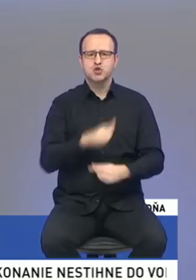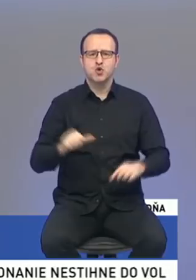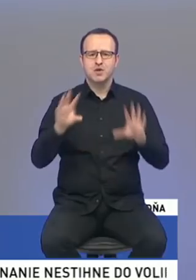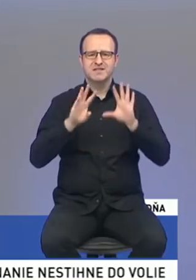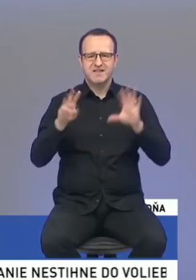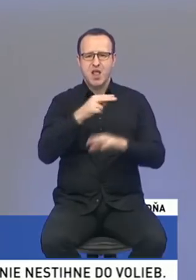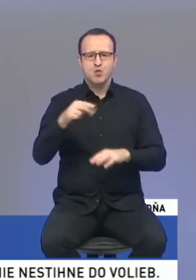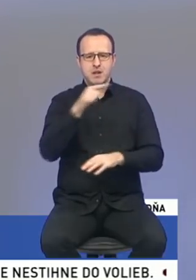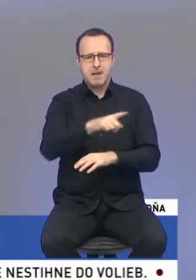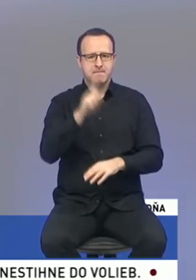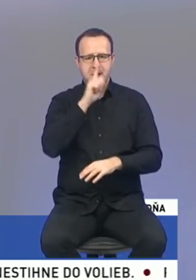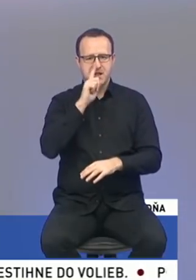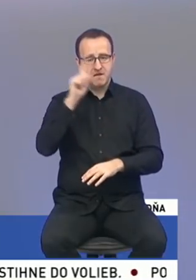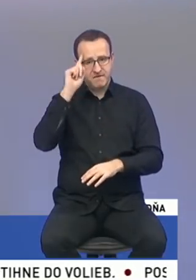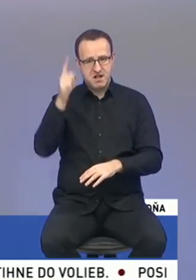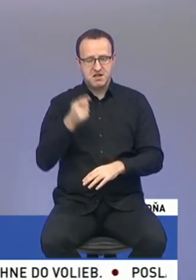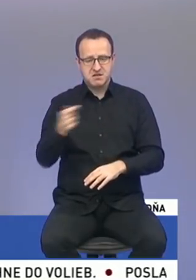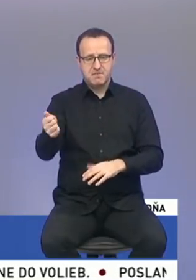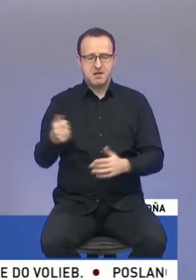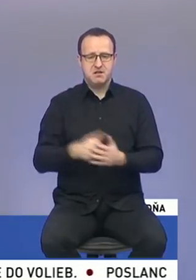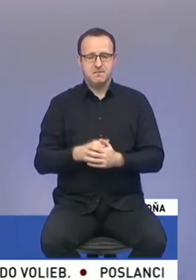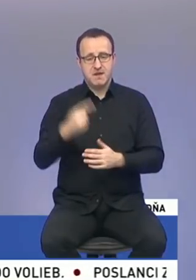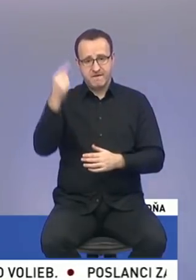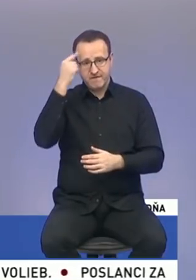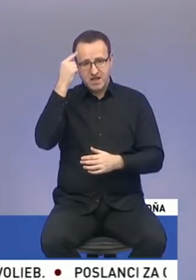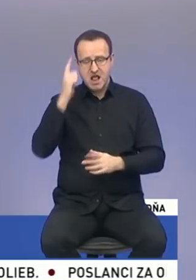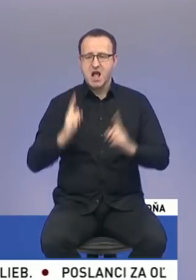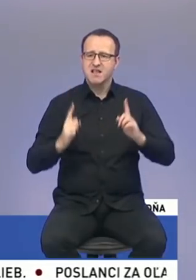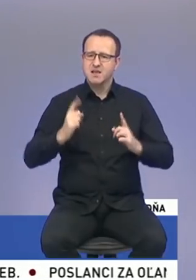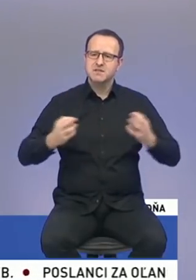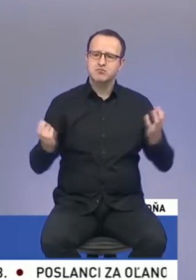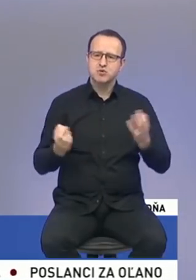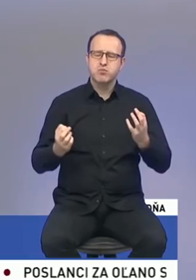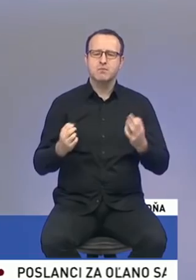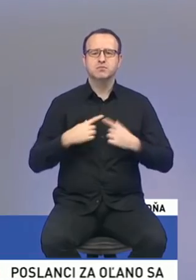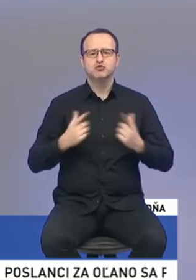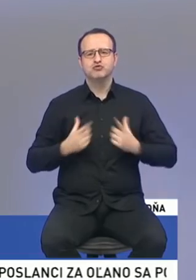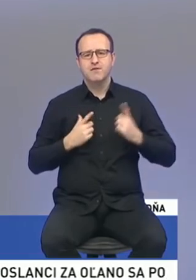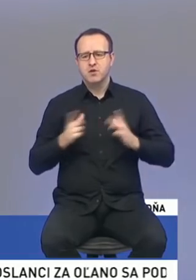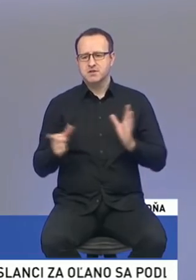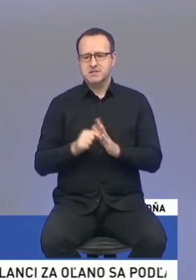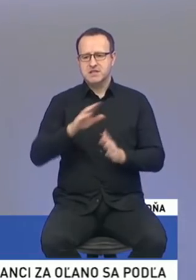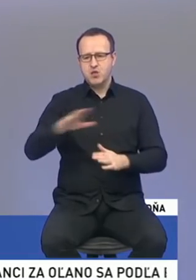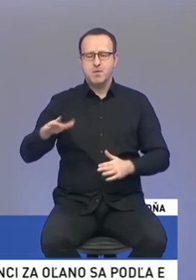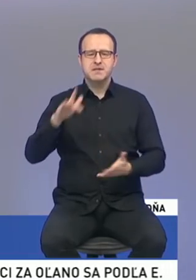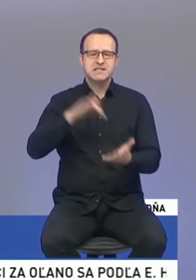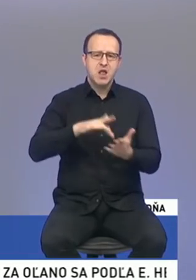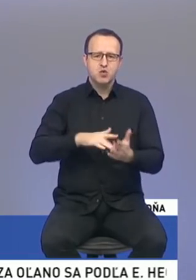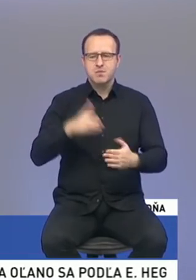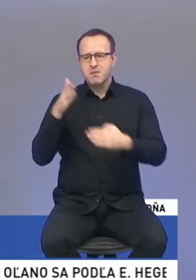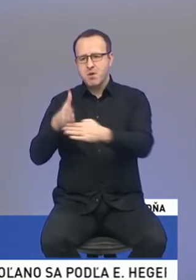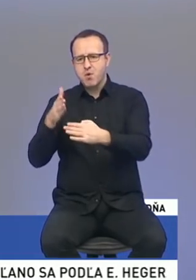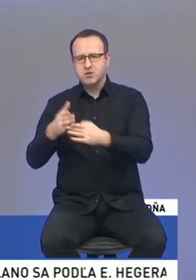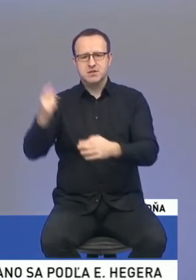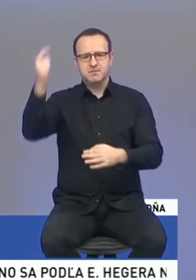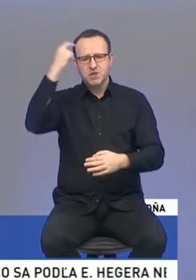dokázala ufinancovať a vedela by si nejakým spôsobom zariadiť ten život s dieťaťom. Centrum by jej pomohlo nejakú psychologickú pomoc,